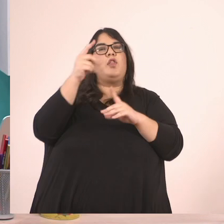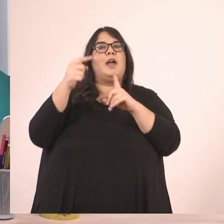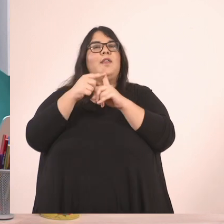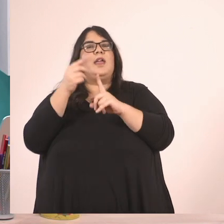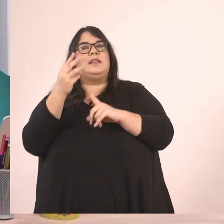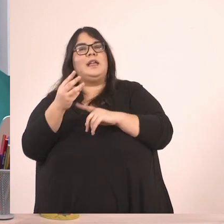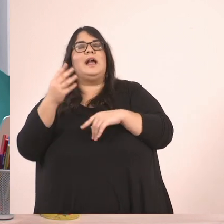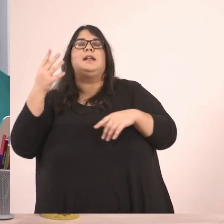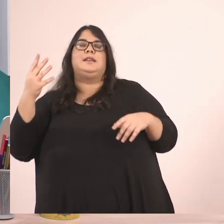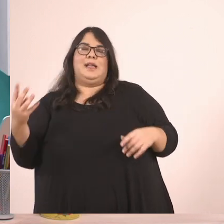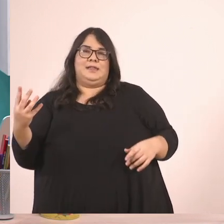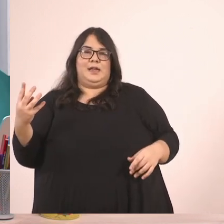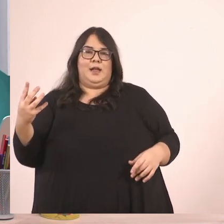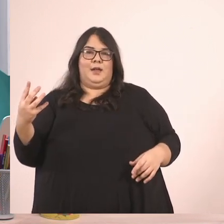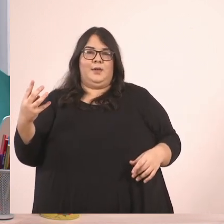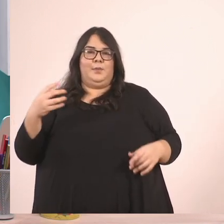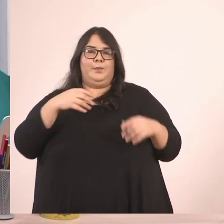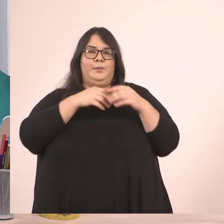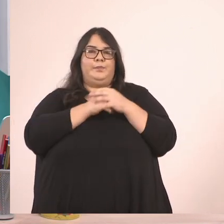12 δια 3, 4.